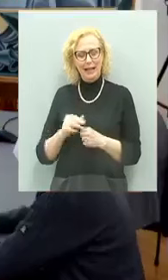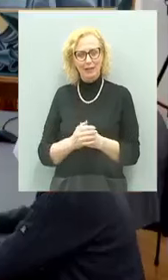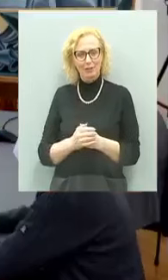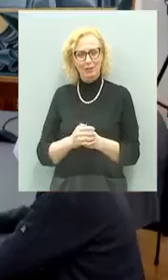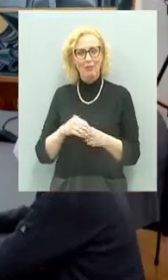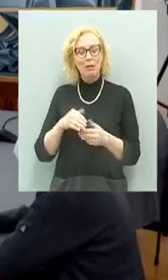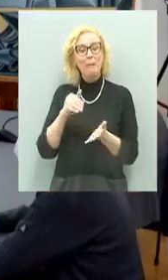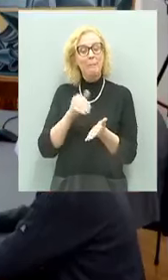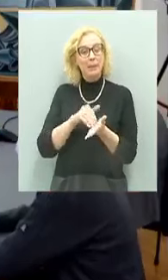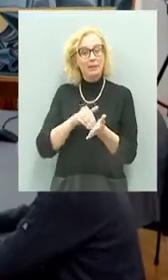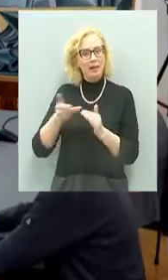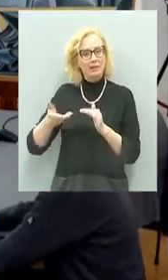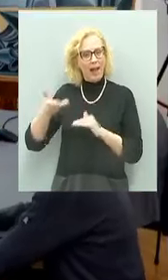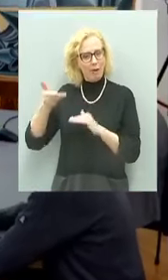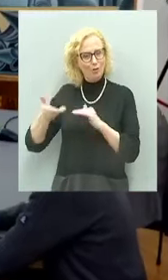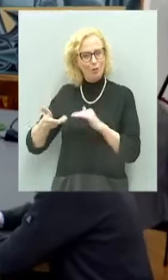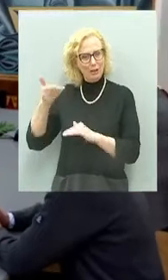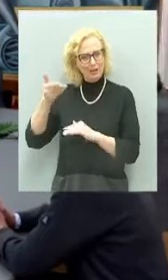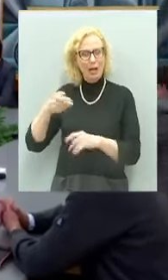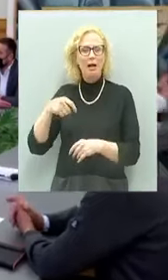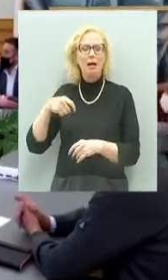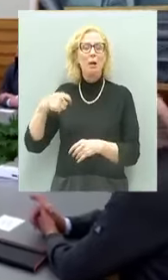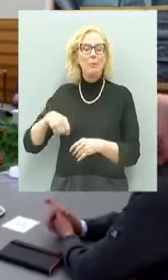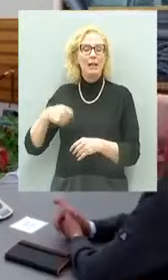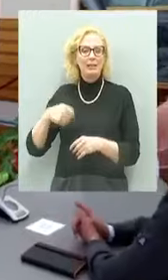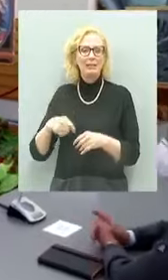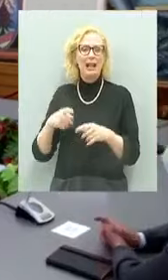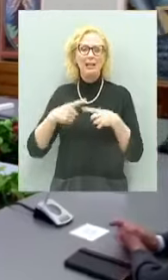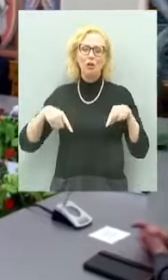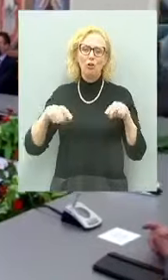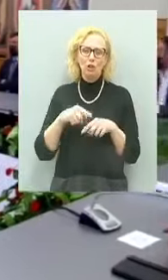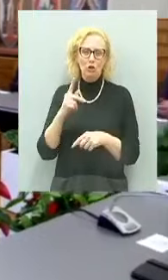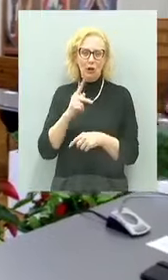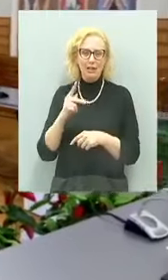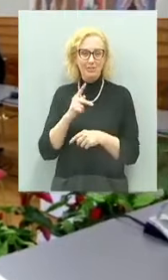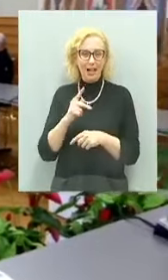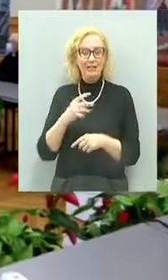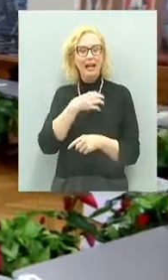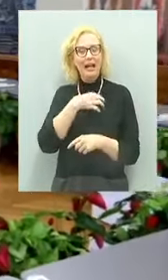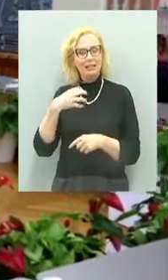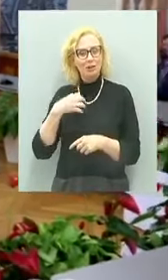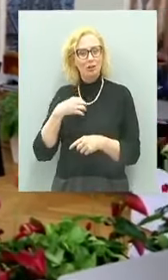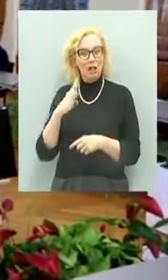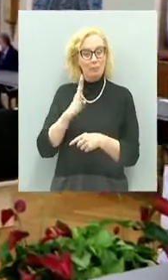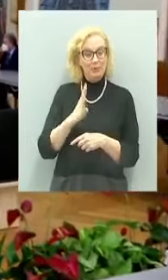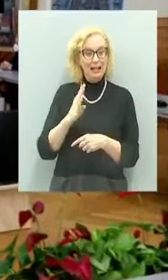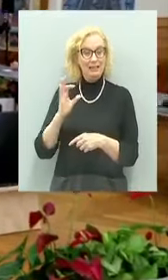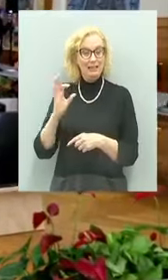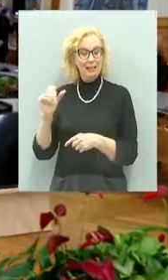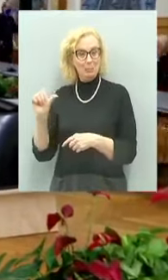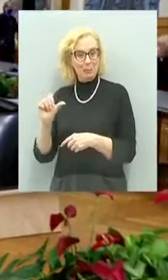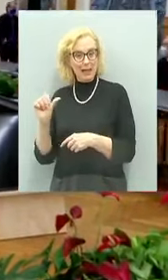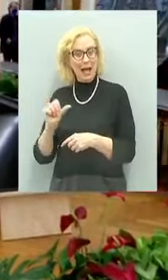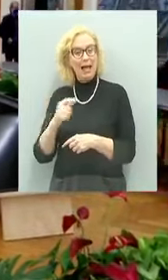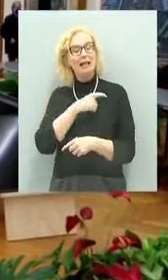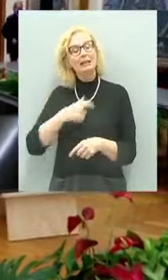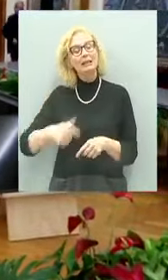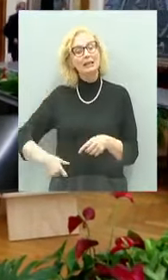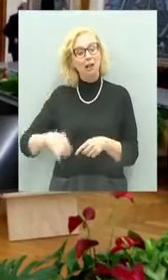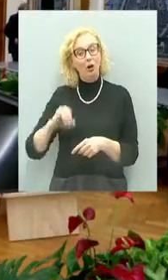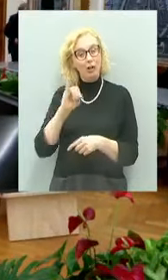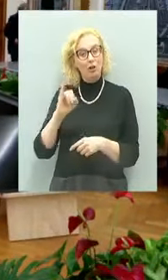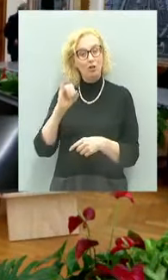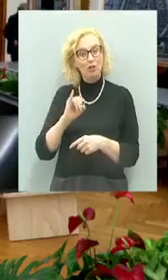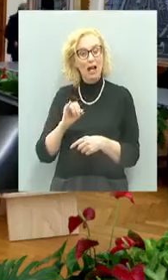presenti diverse autorità, il Presidente del Consiglio Casvalder, gli Assessori Bisesti e Spinelli, il Sindaco Ianeselli, il